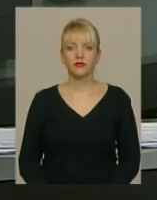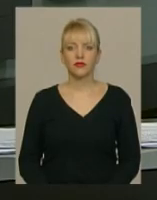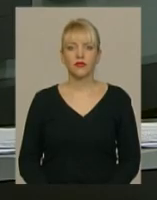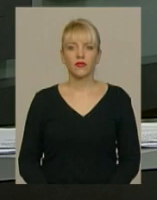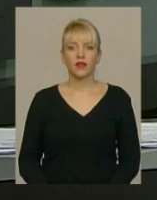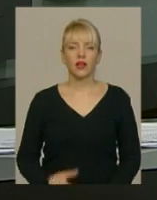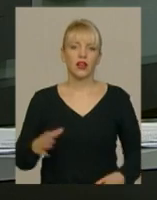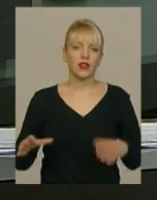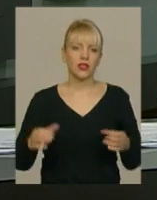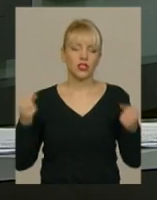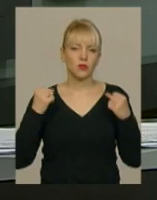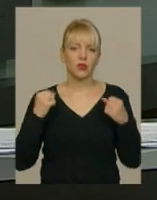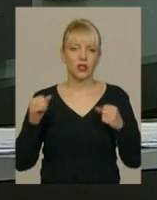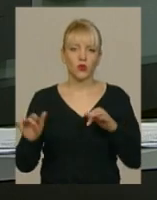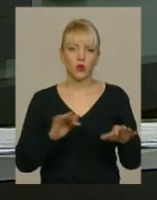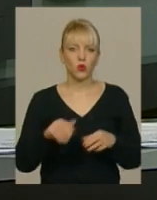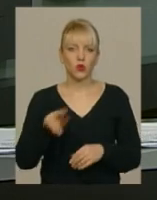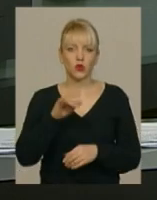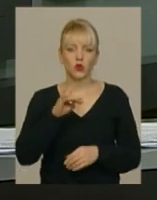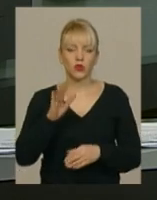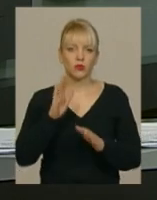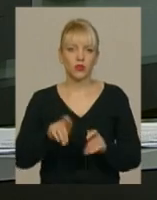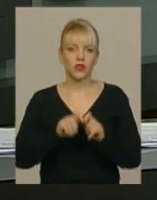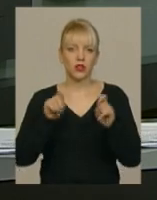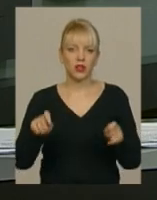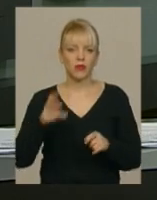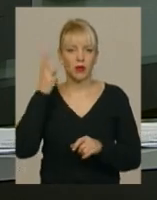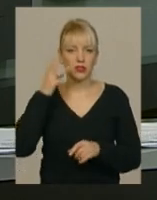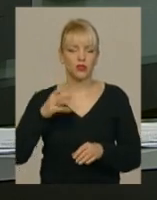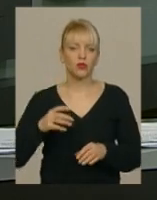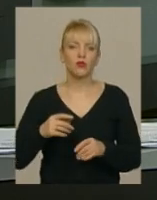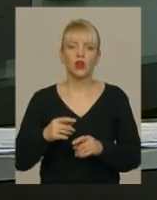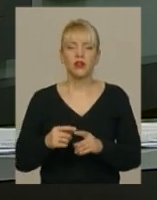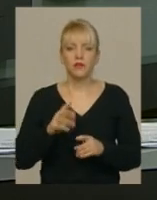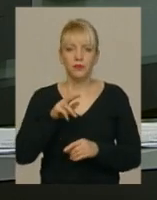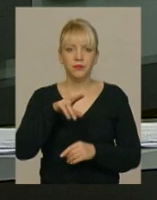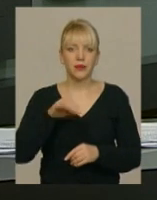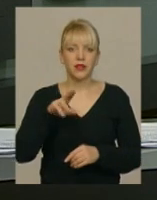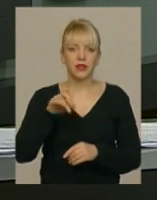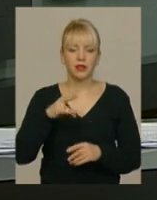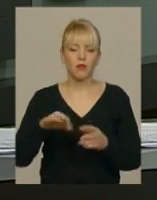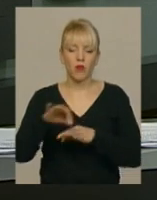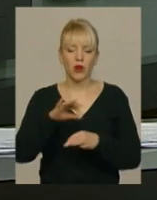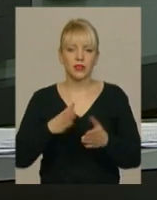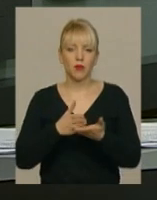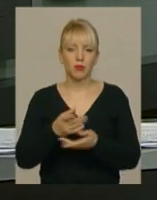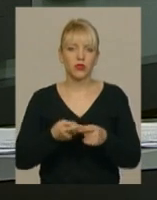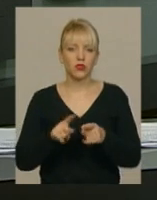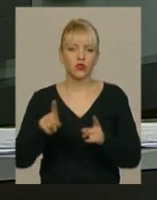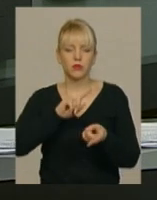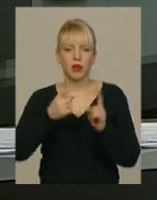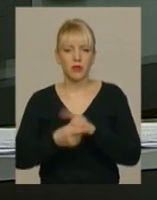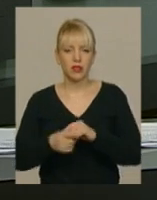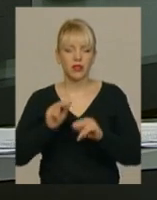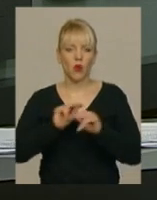Тренінг спортивного руху «Джуніорс» відкриє у Хмельницькому Олександр Педан. Проект спрямований на те, аби замінити старомодні уроки